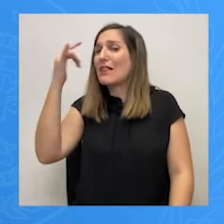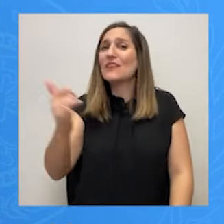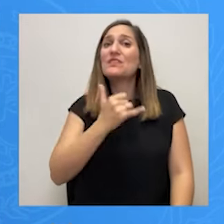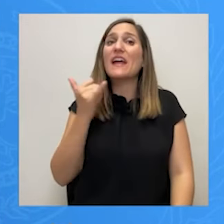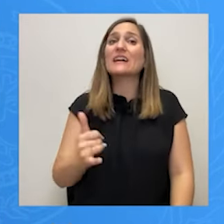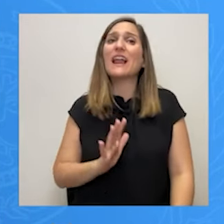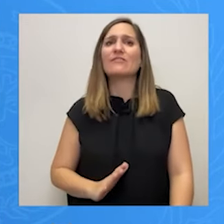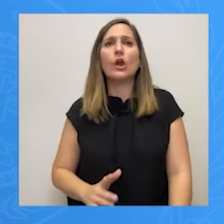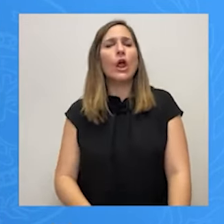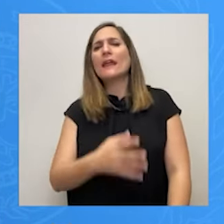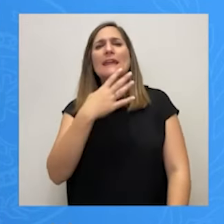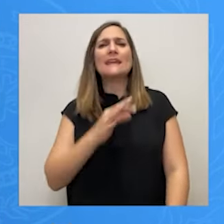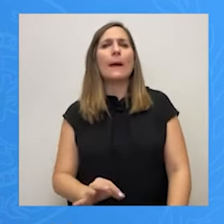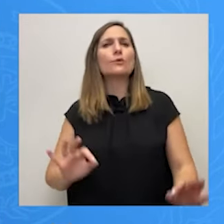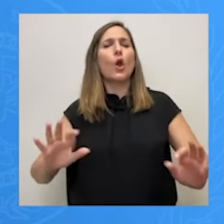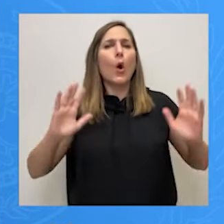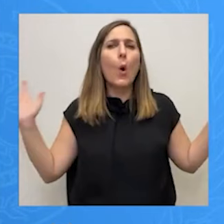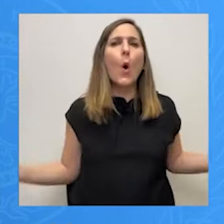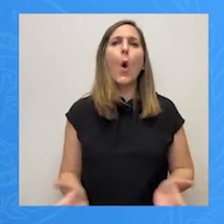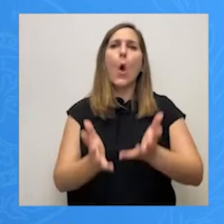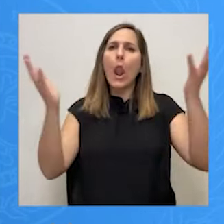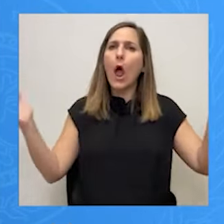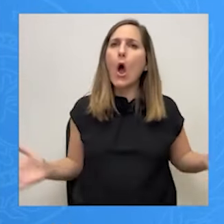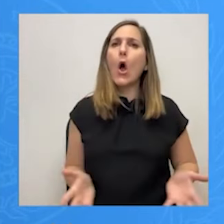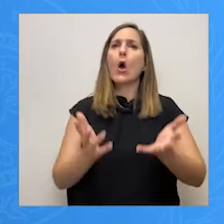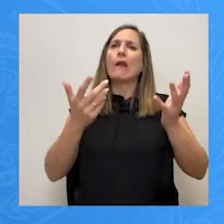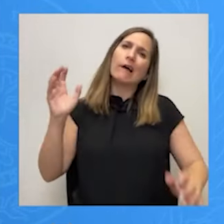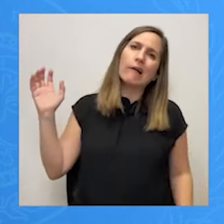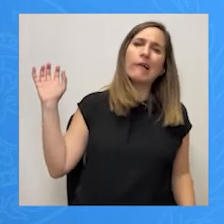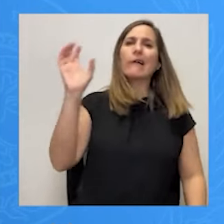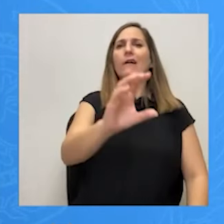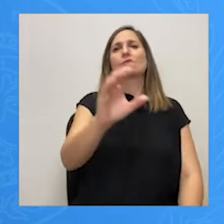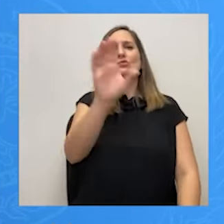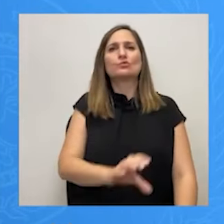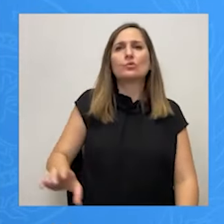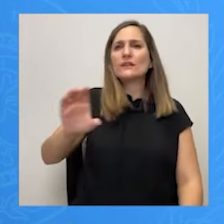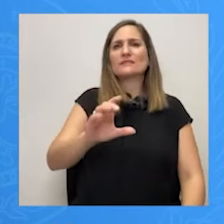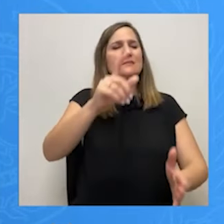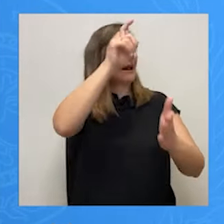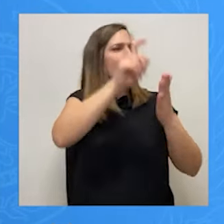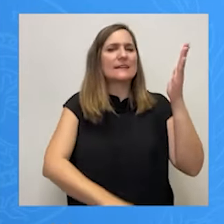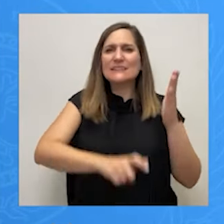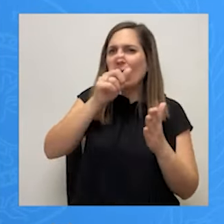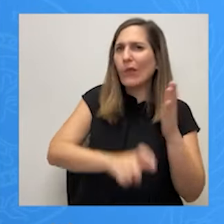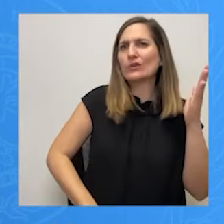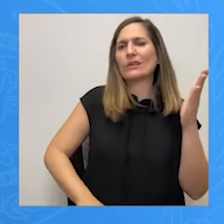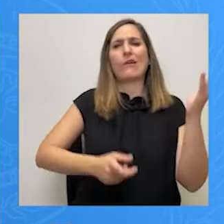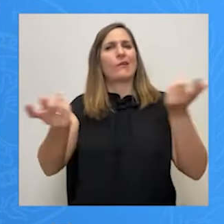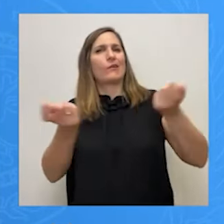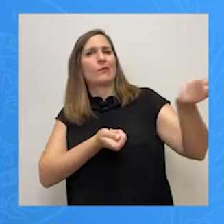τέτοιο τρόπο Όλα στο τουριστικό κεφάλαιο, στους ξενοδόχους, στους tour operator Και